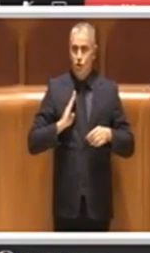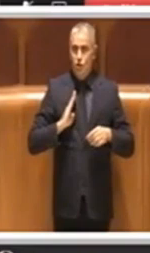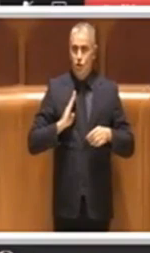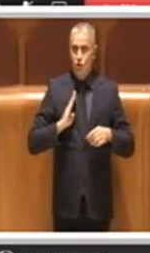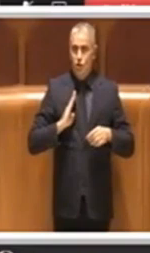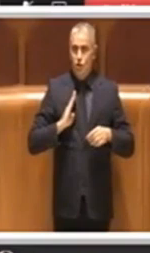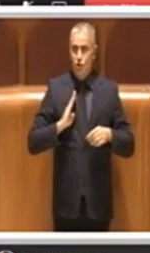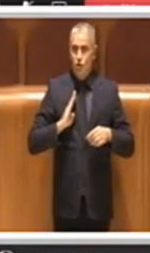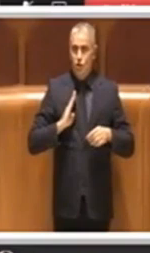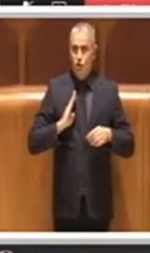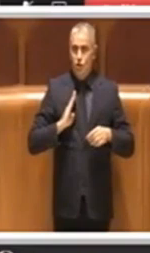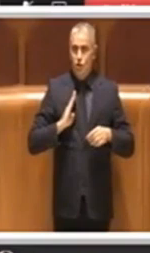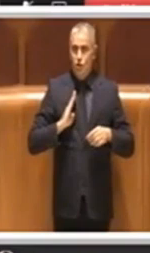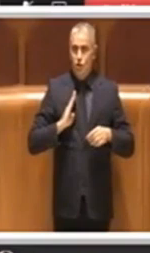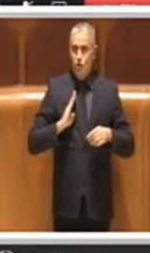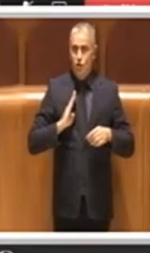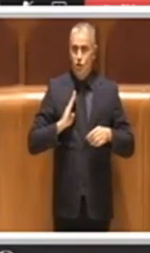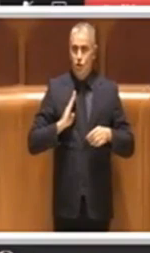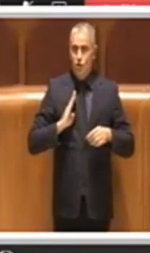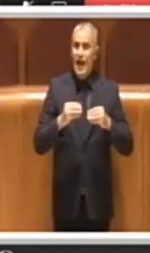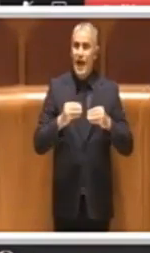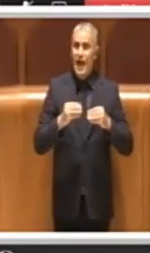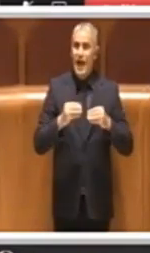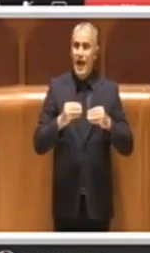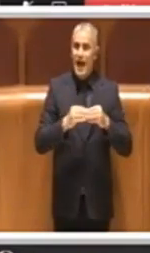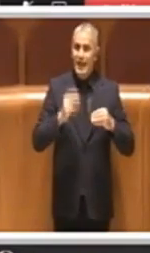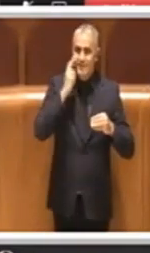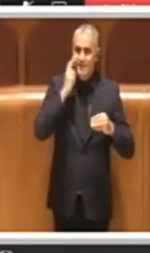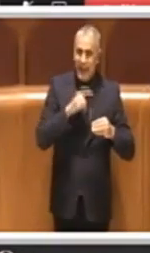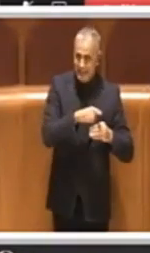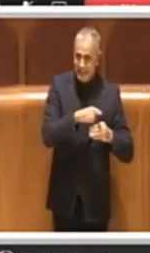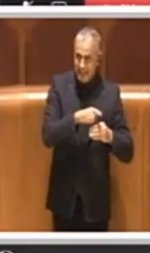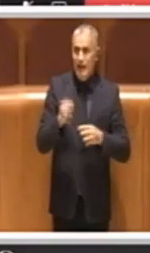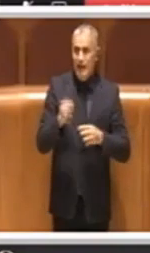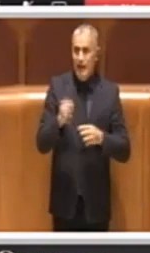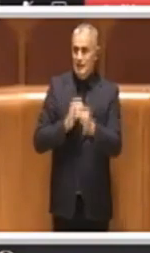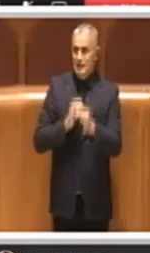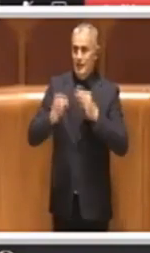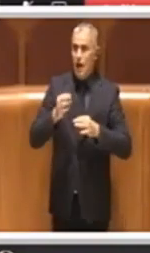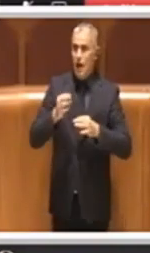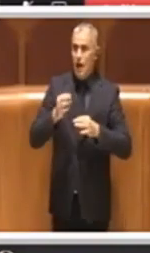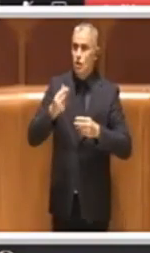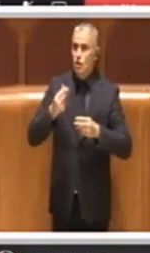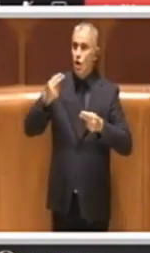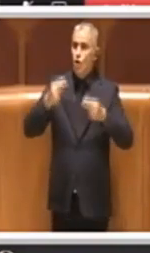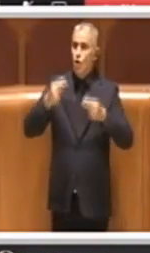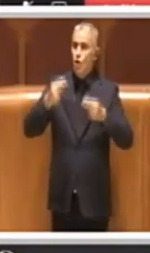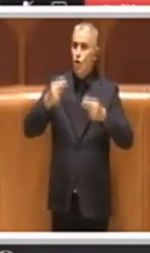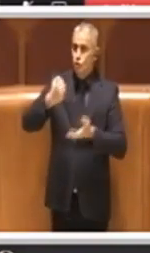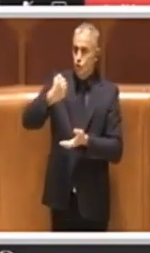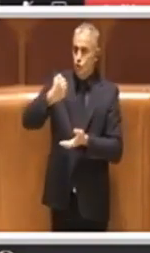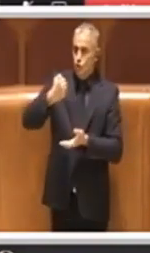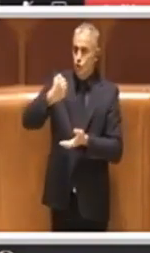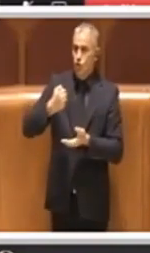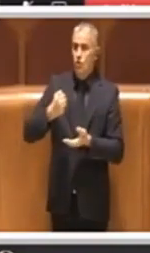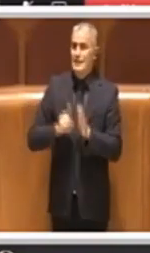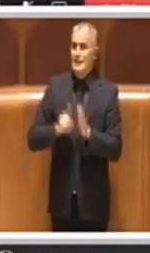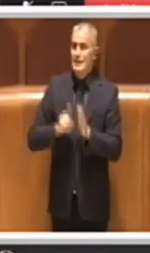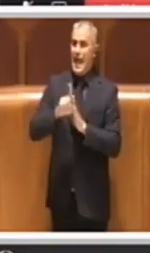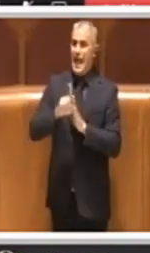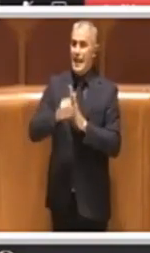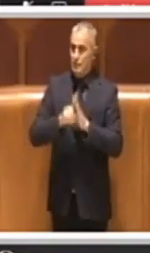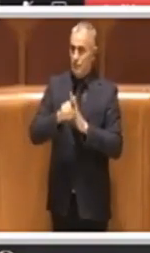ha ragione, è uno strumento importantissimo, molto